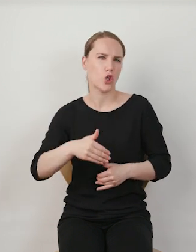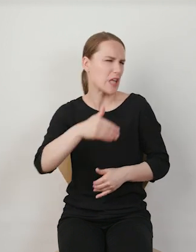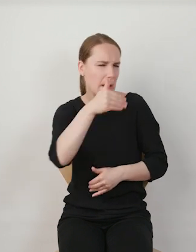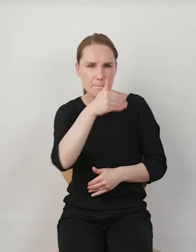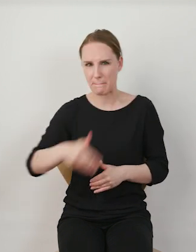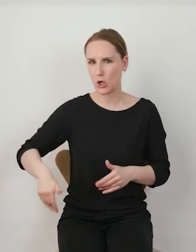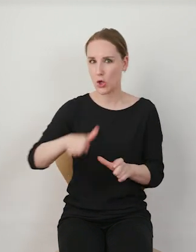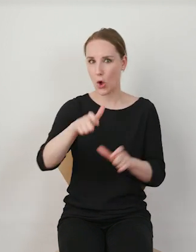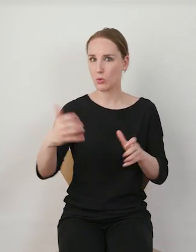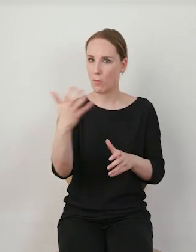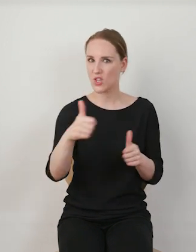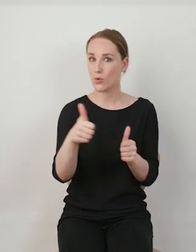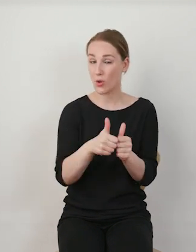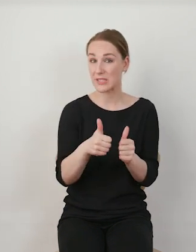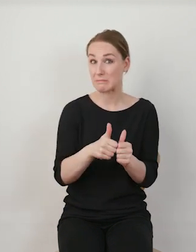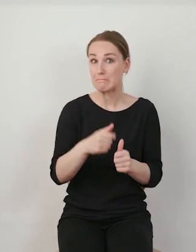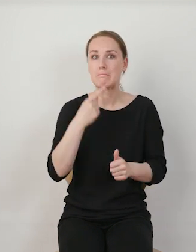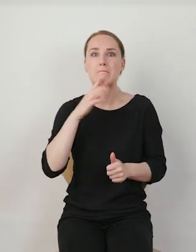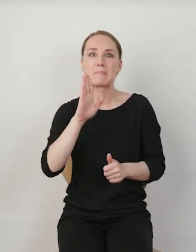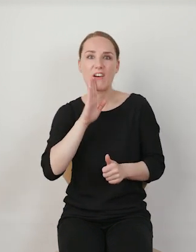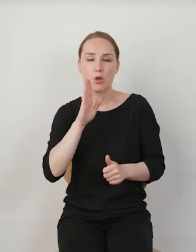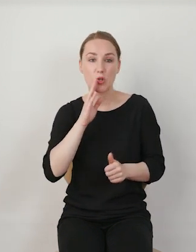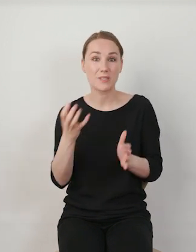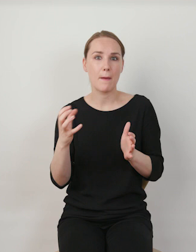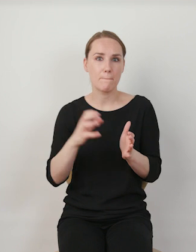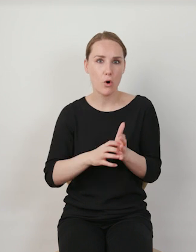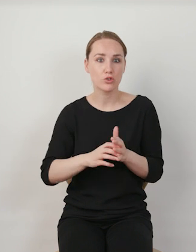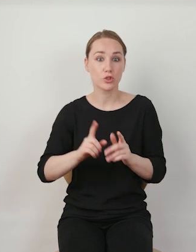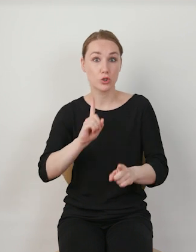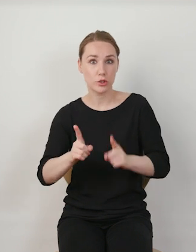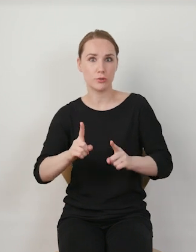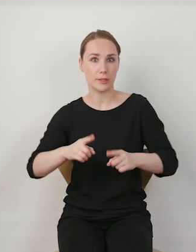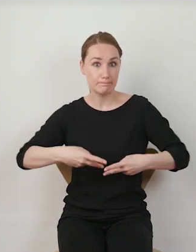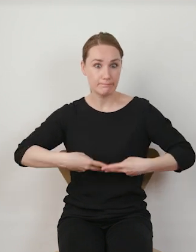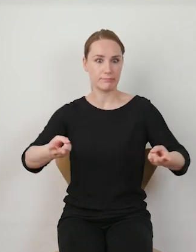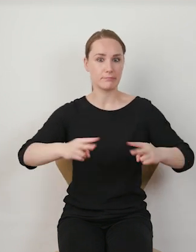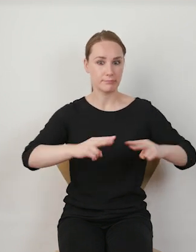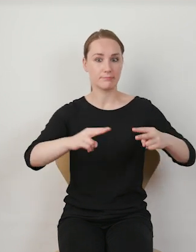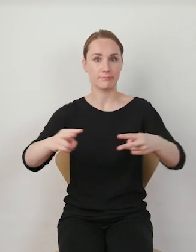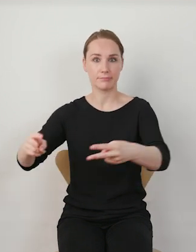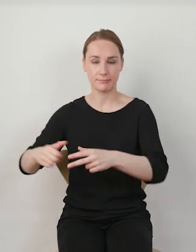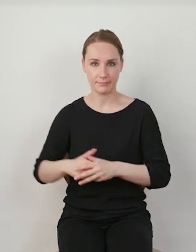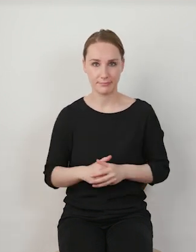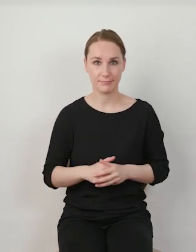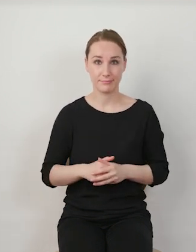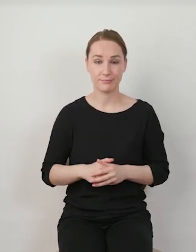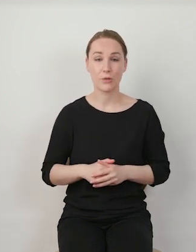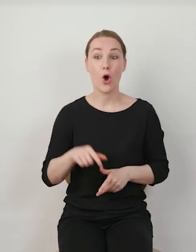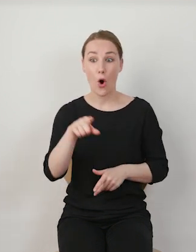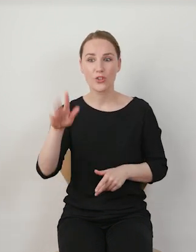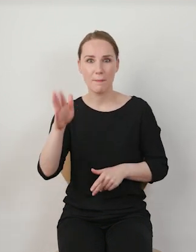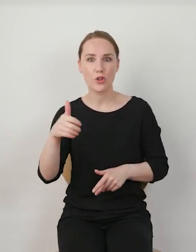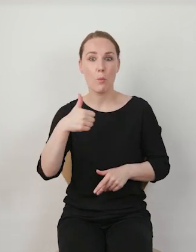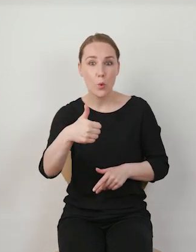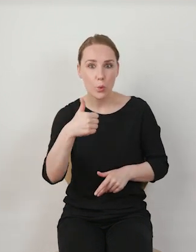milion followersów, istnieje szansa, że post się szybciej rozprzestrzeni, że post będzie lubiany, że post